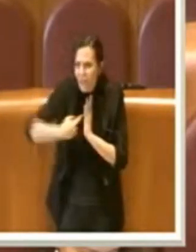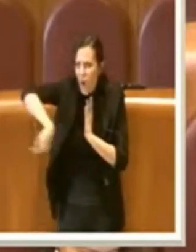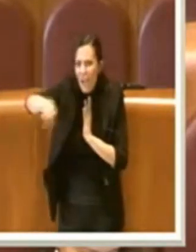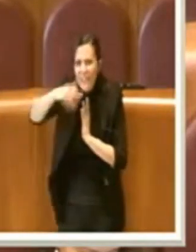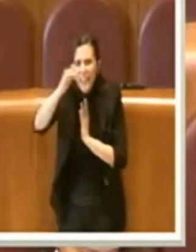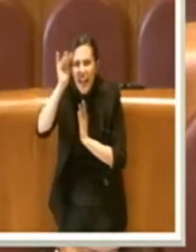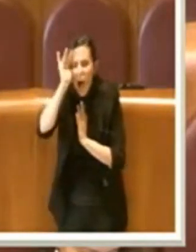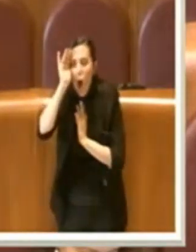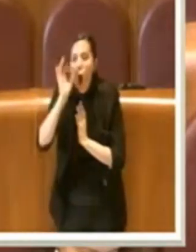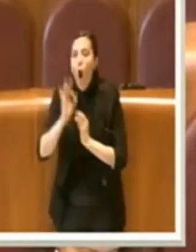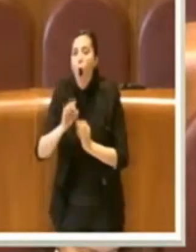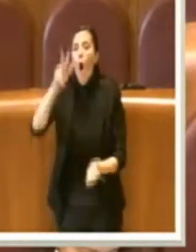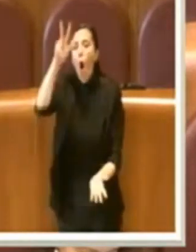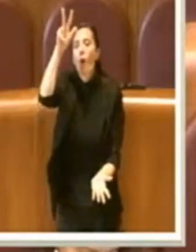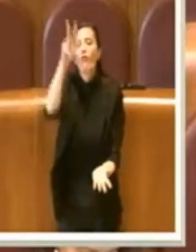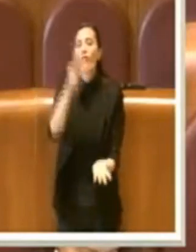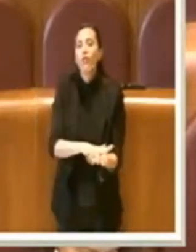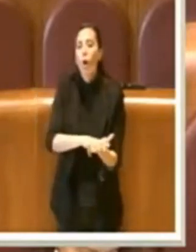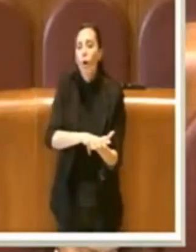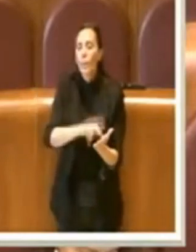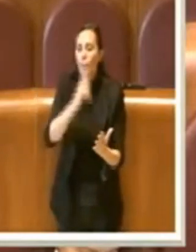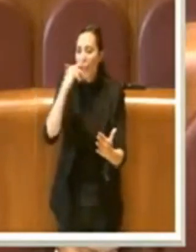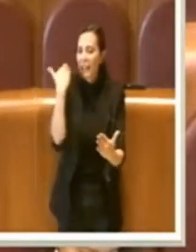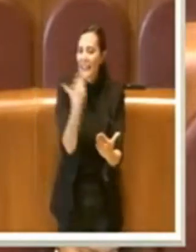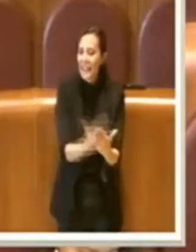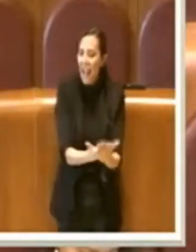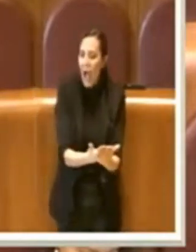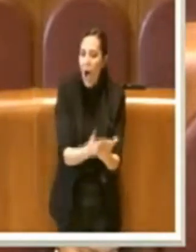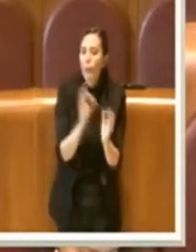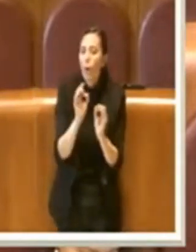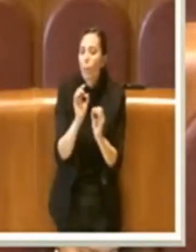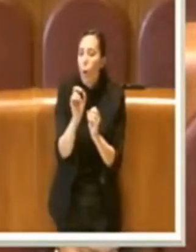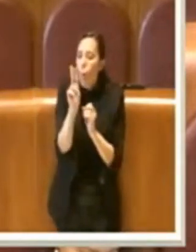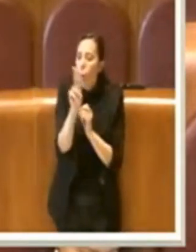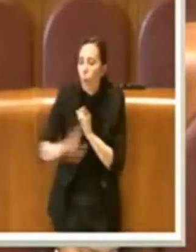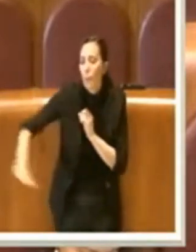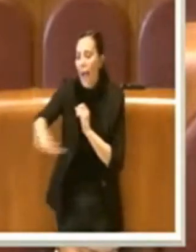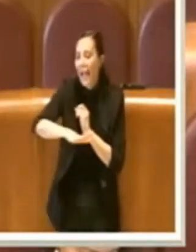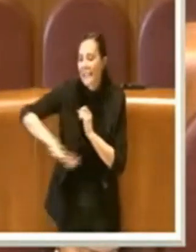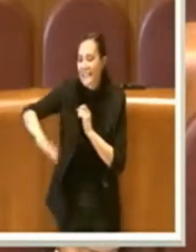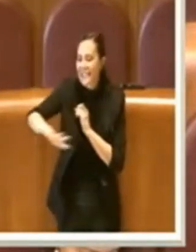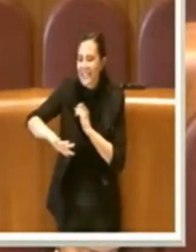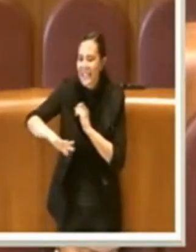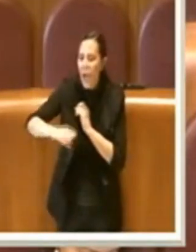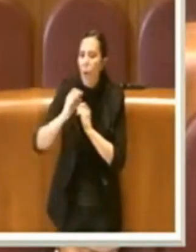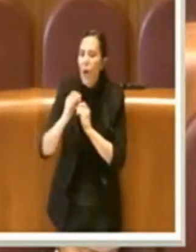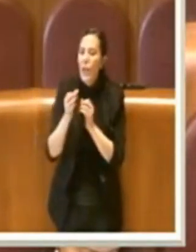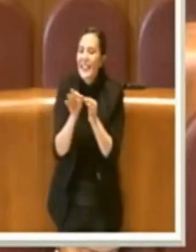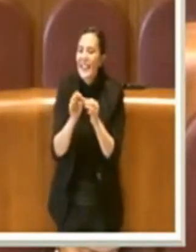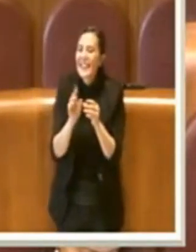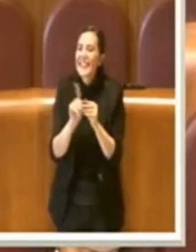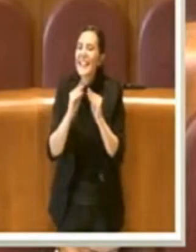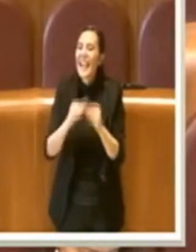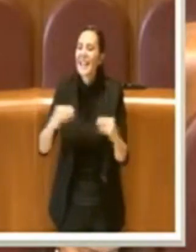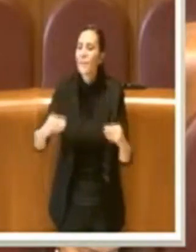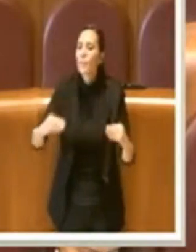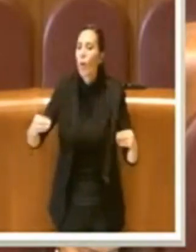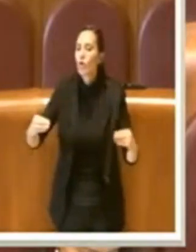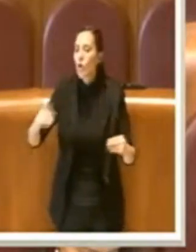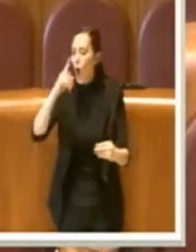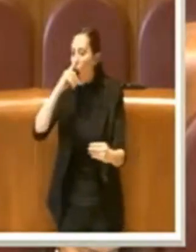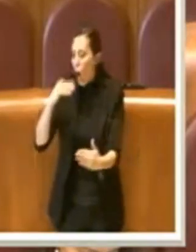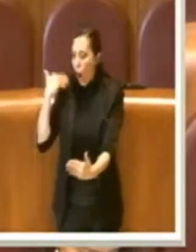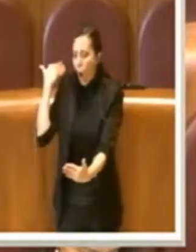parlare di conformità urbanistica, di altre conformità? Allora, quando si parla dei dispositivi, se conformi al